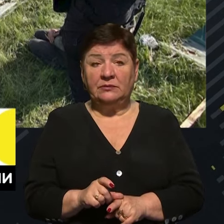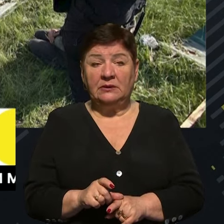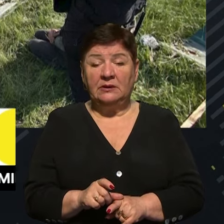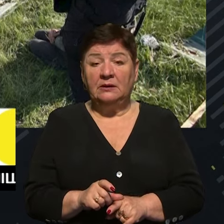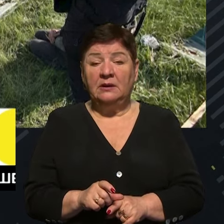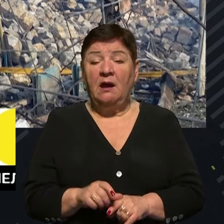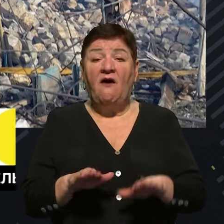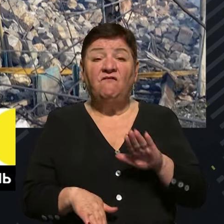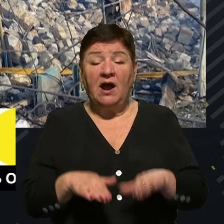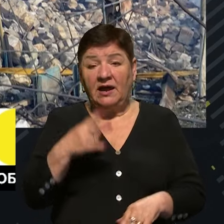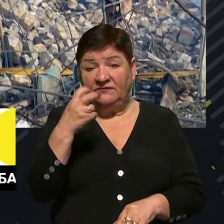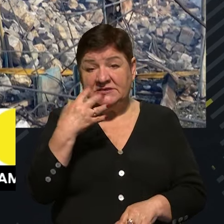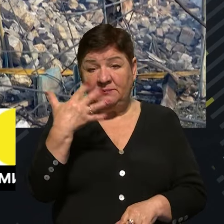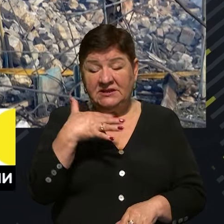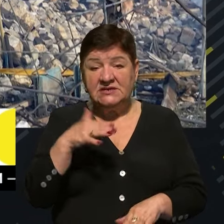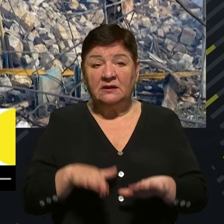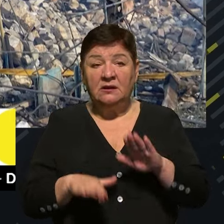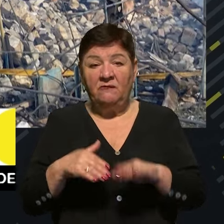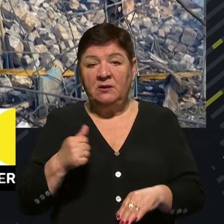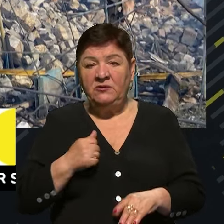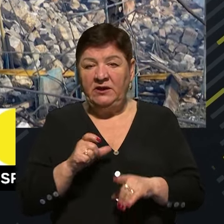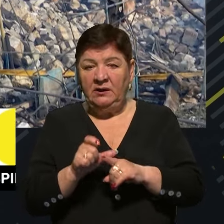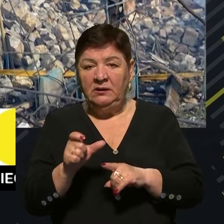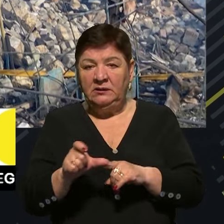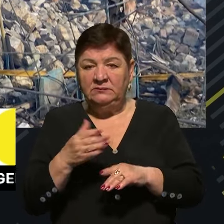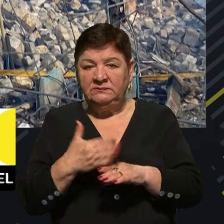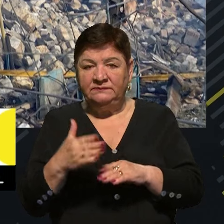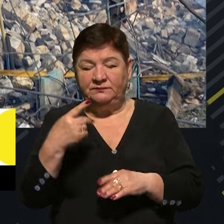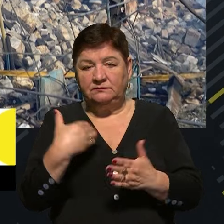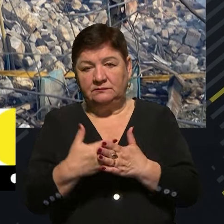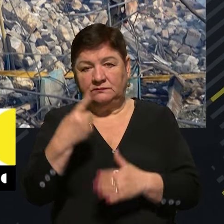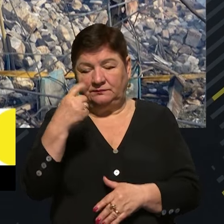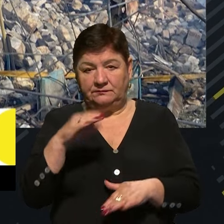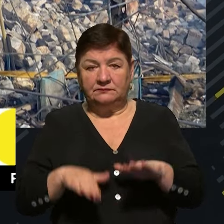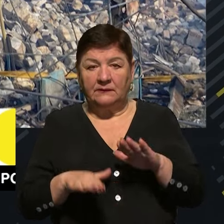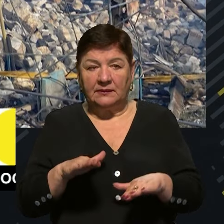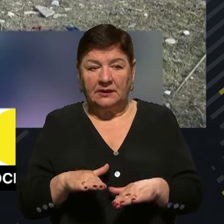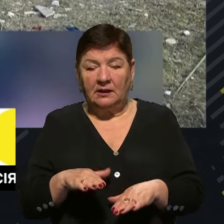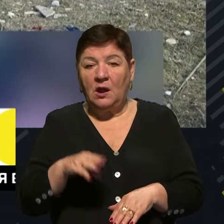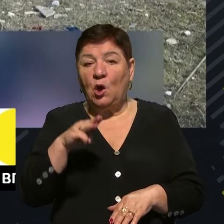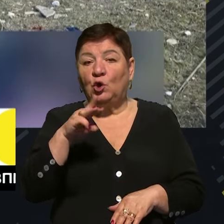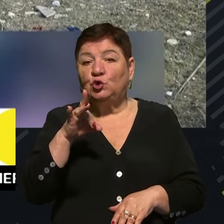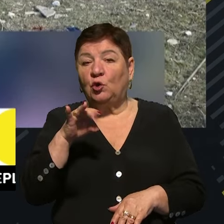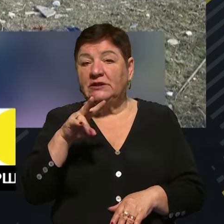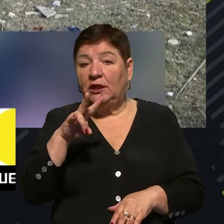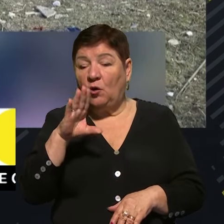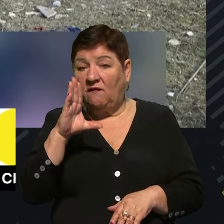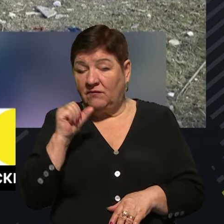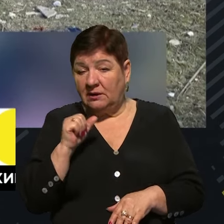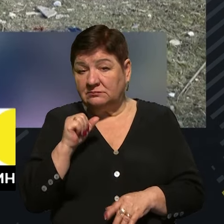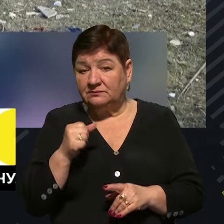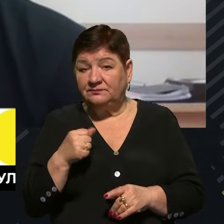Вага 250 кг. Бойова частина там близько 100 кг в тратиловому еквіваленті. Ще вони